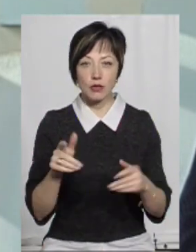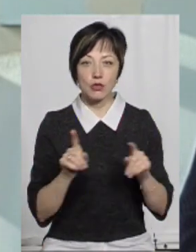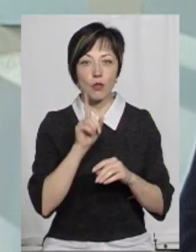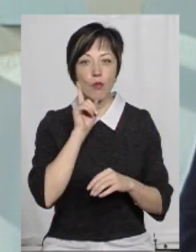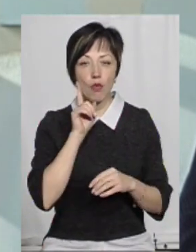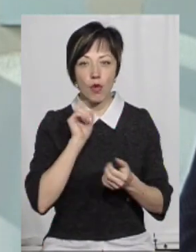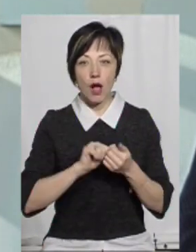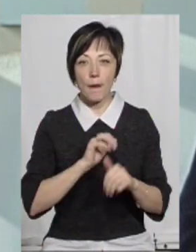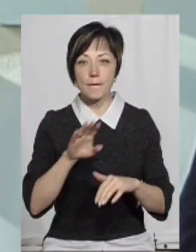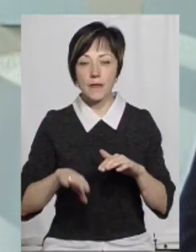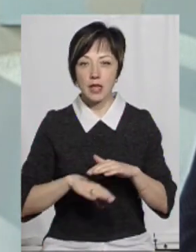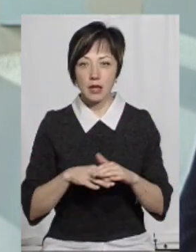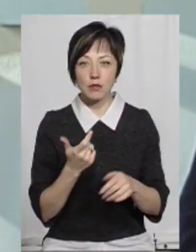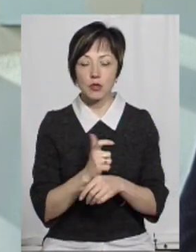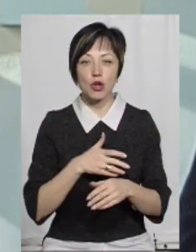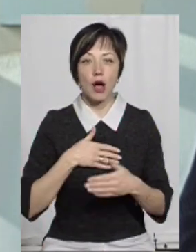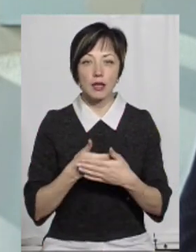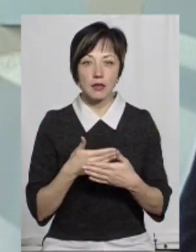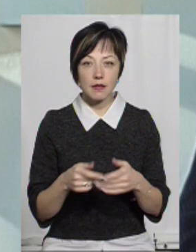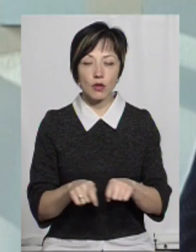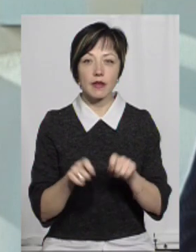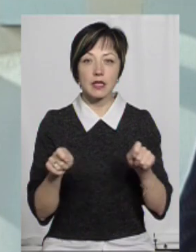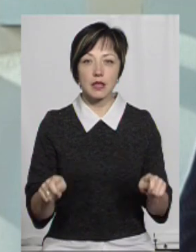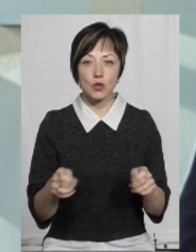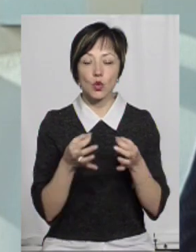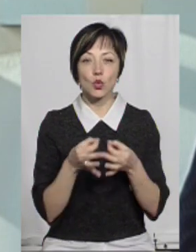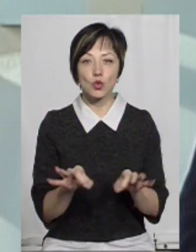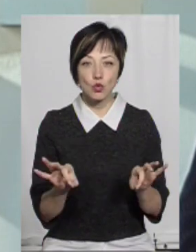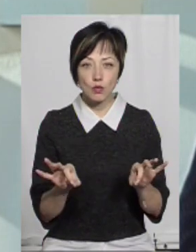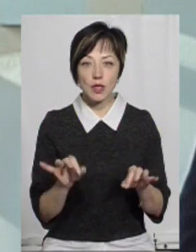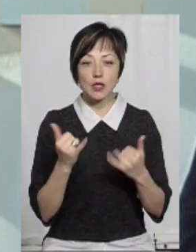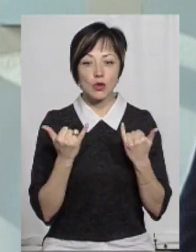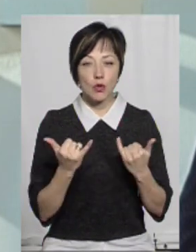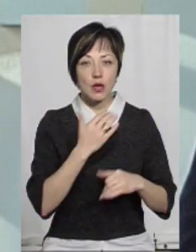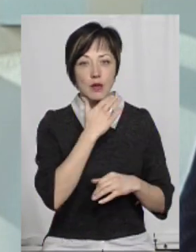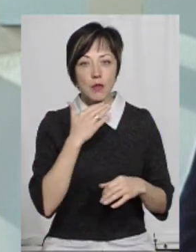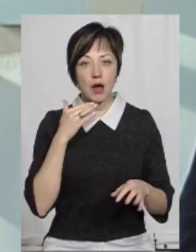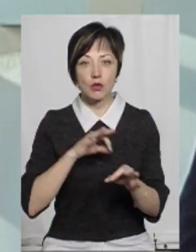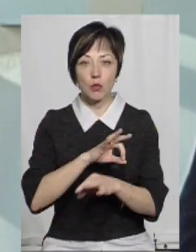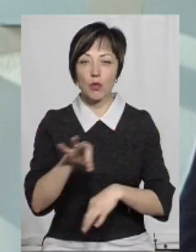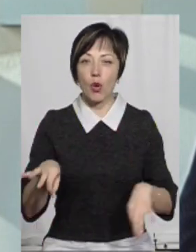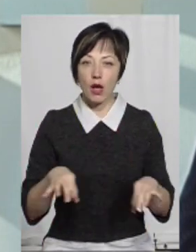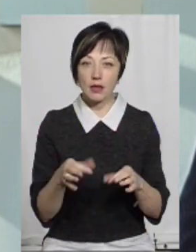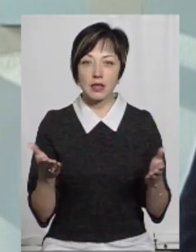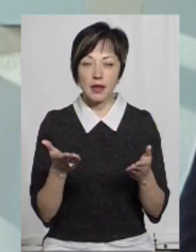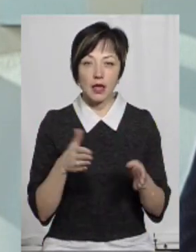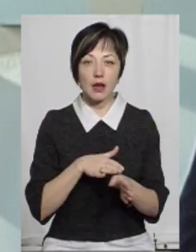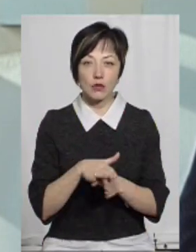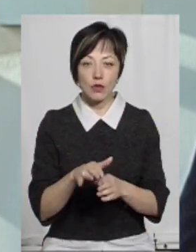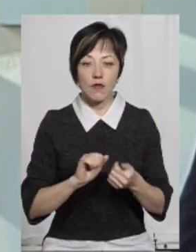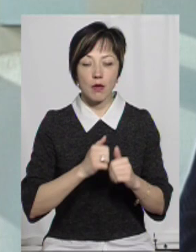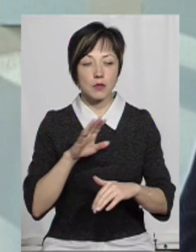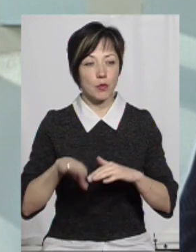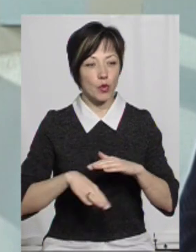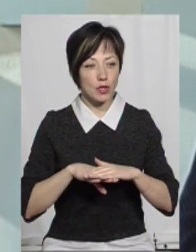і молодь Кам'янечини стала більш активною, відкритою, доступною. І сьогодні багато проєктів, які реалізовуються в